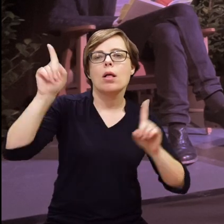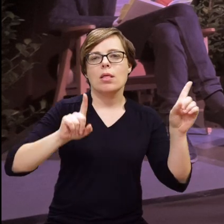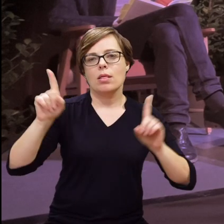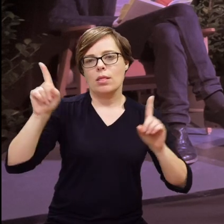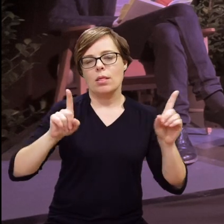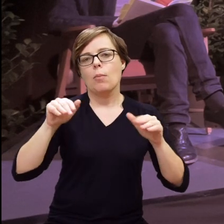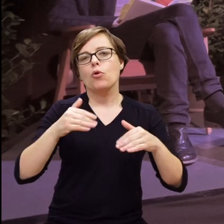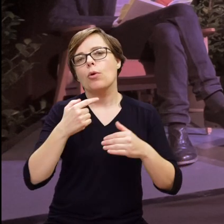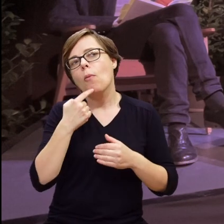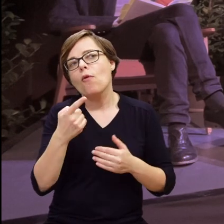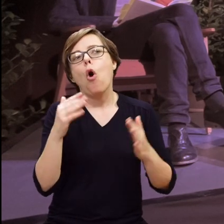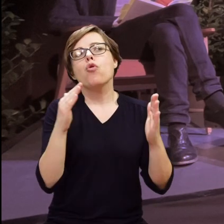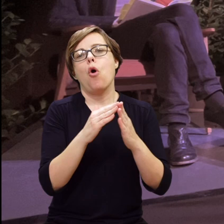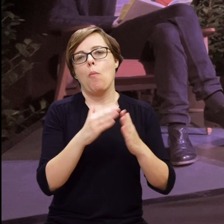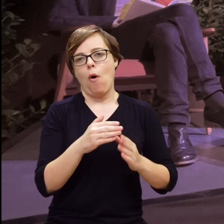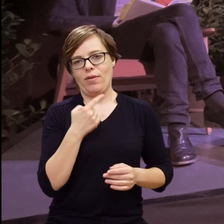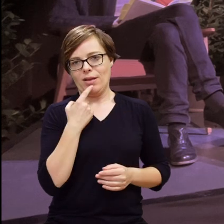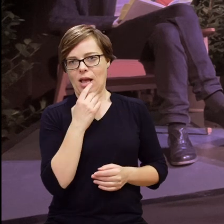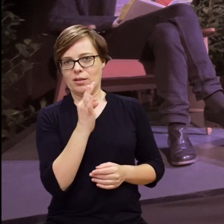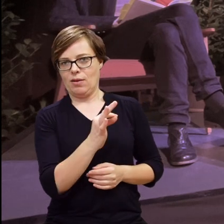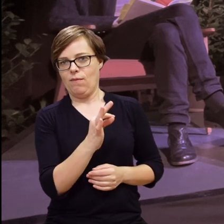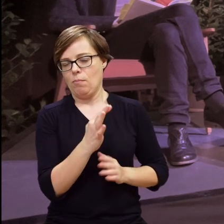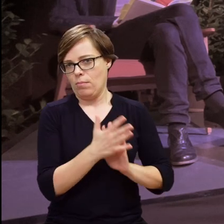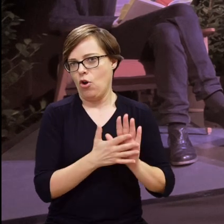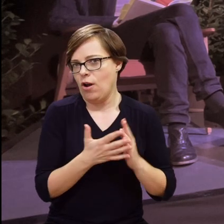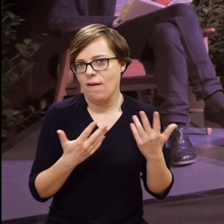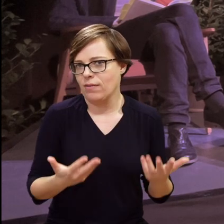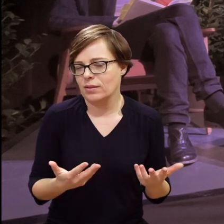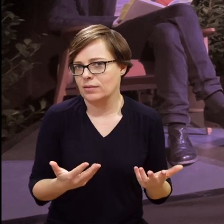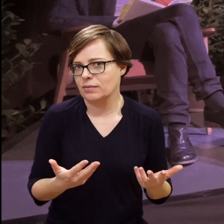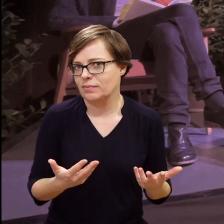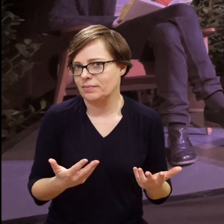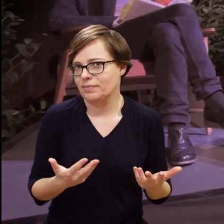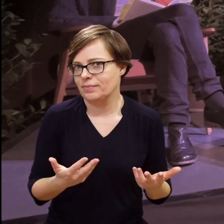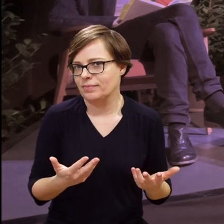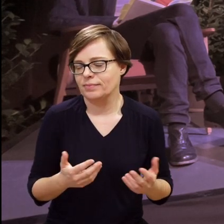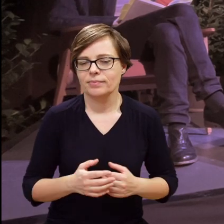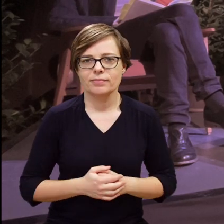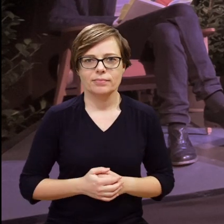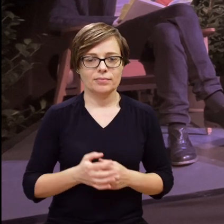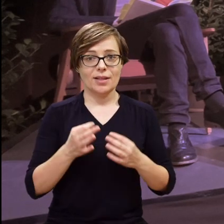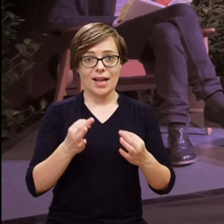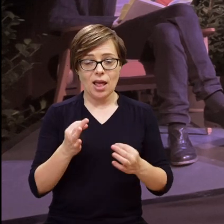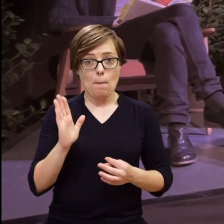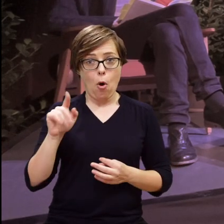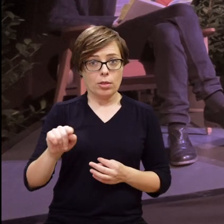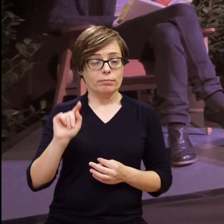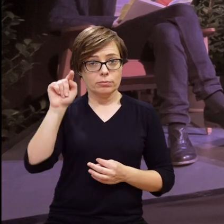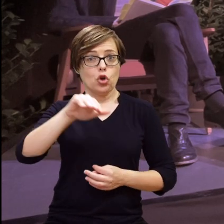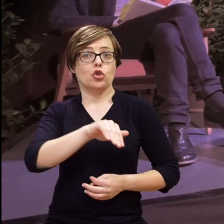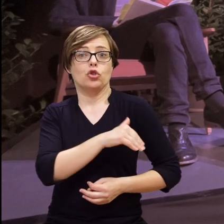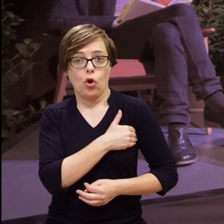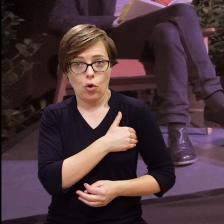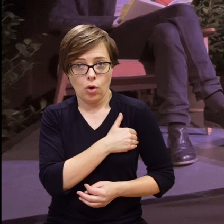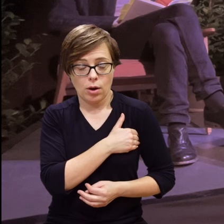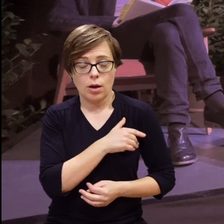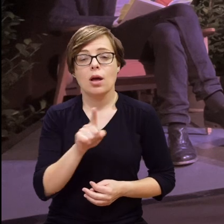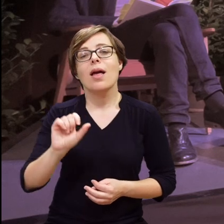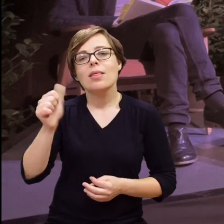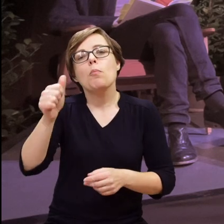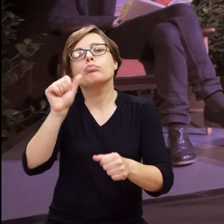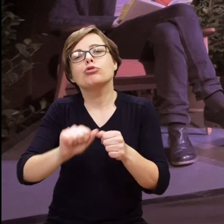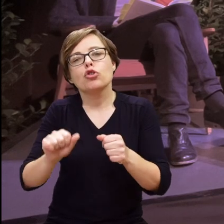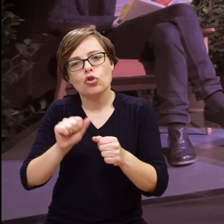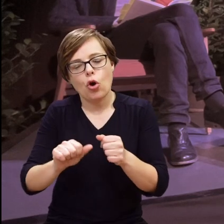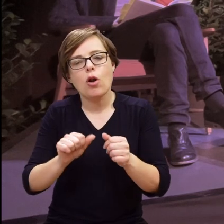którymi się porozumiewają w domu, taki wypracowany, tak zwany, można powiedzieć, domowy język migowy. I teraz w szkole